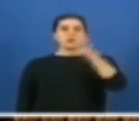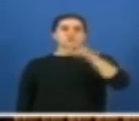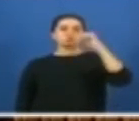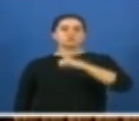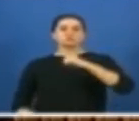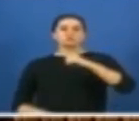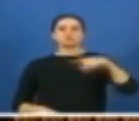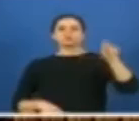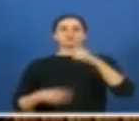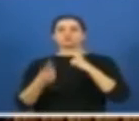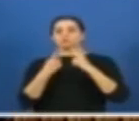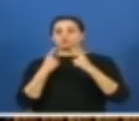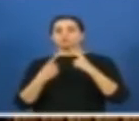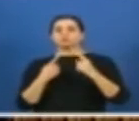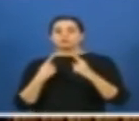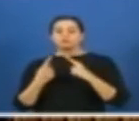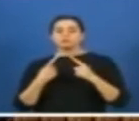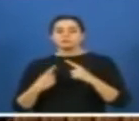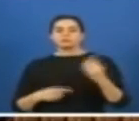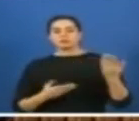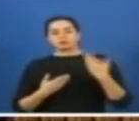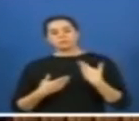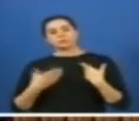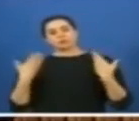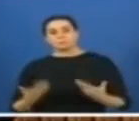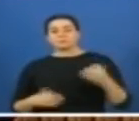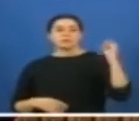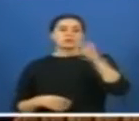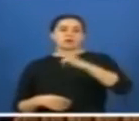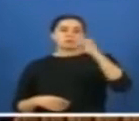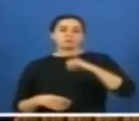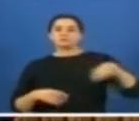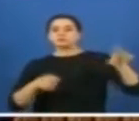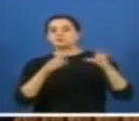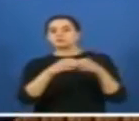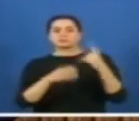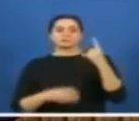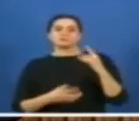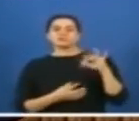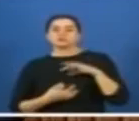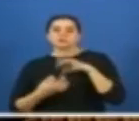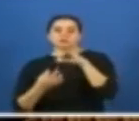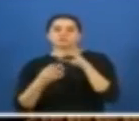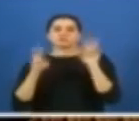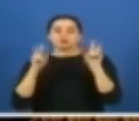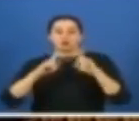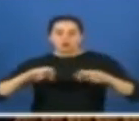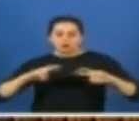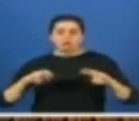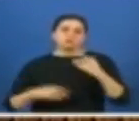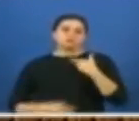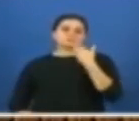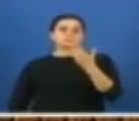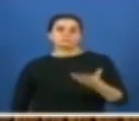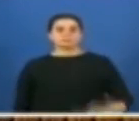ısrarla dile getir, dile getir, dile getir dedikleri için kamyoncuların bir talebi üzerine konuyu araştırdık ve size dile